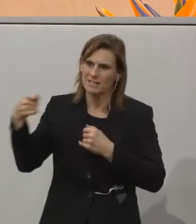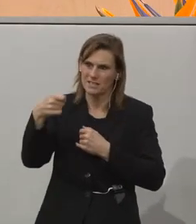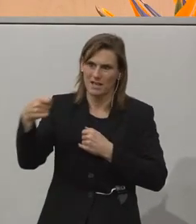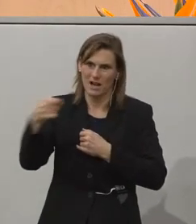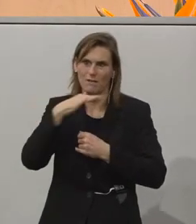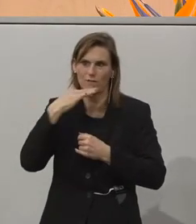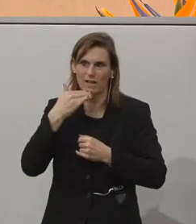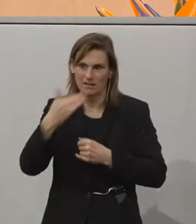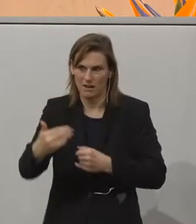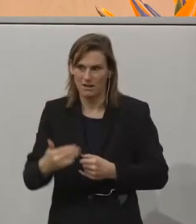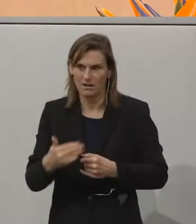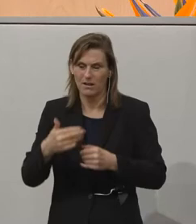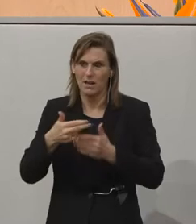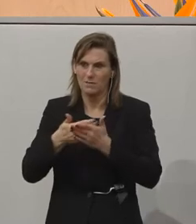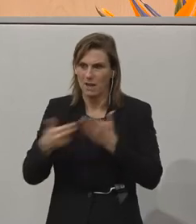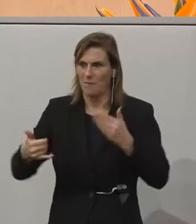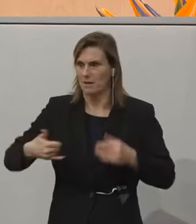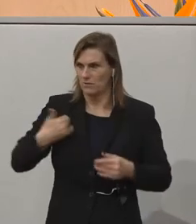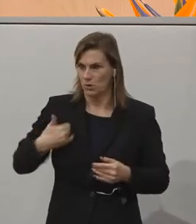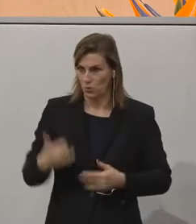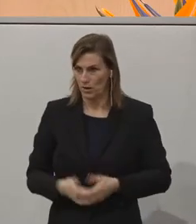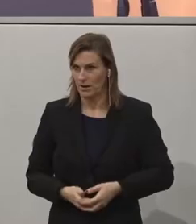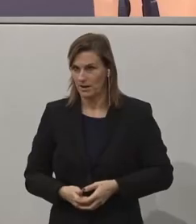Vielen Dank. Im Namen der Jugendlichen.